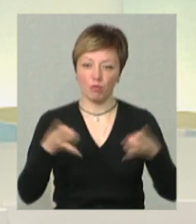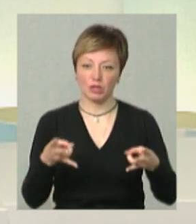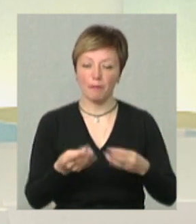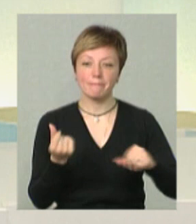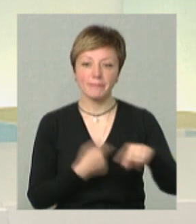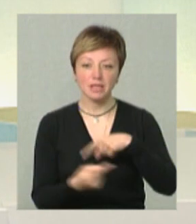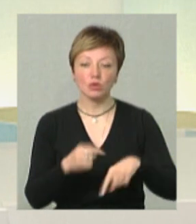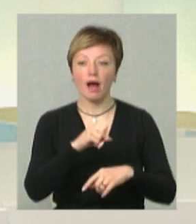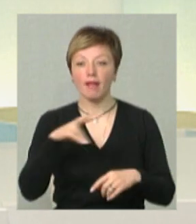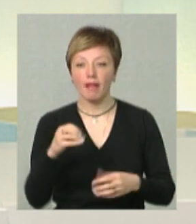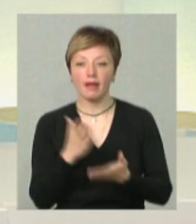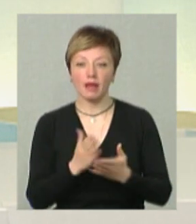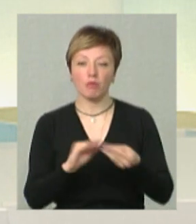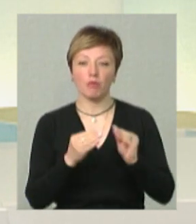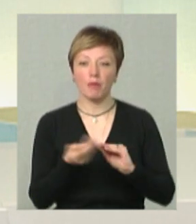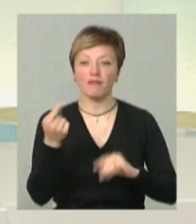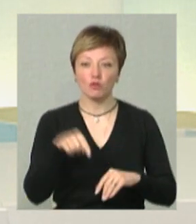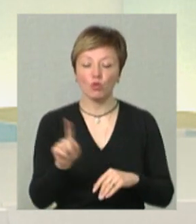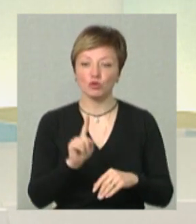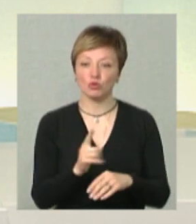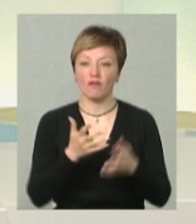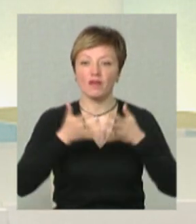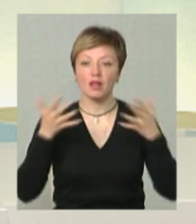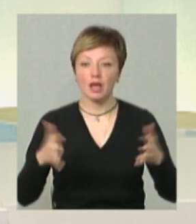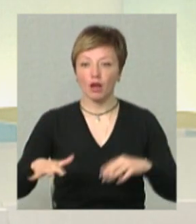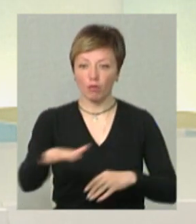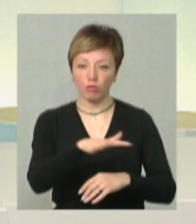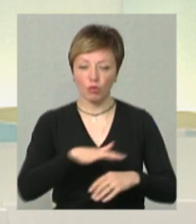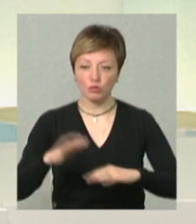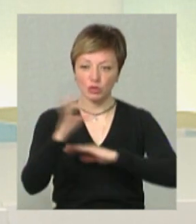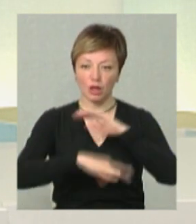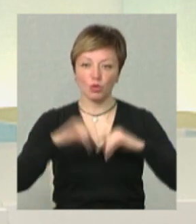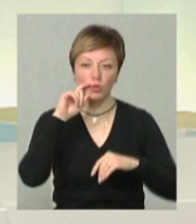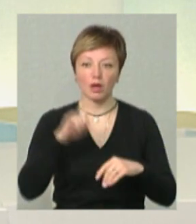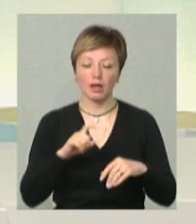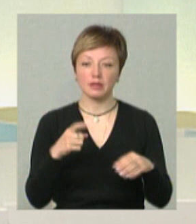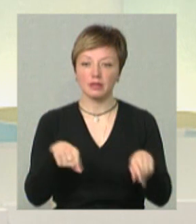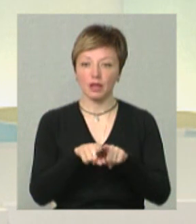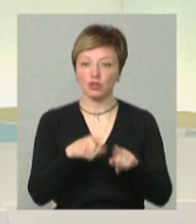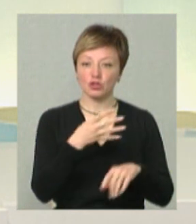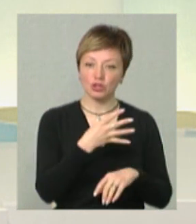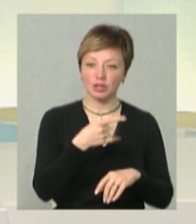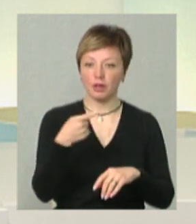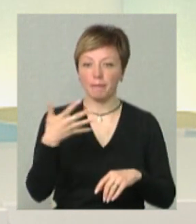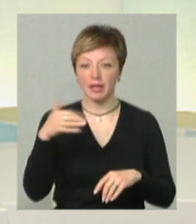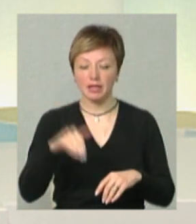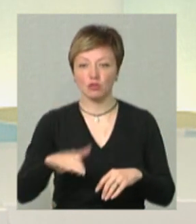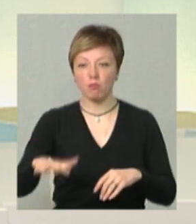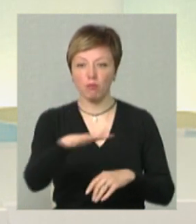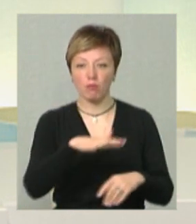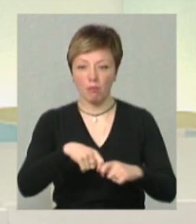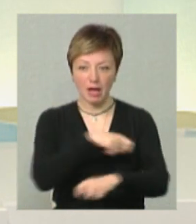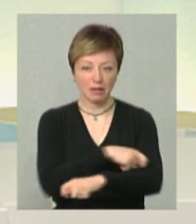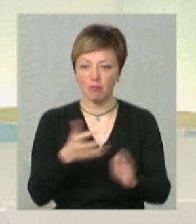бізнесу. Але є проблематика в тому, що великих площ по Західній України, таких від 4-5 тисяч квадратних метрів,